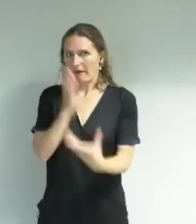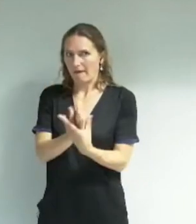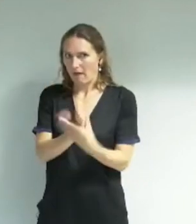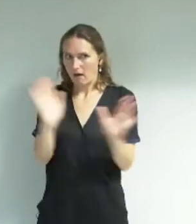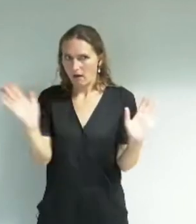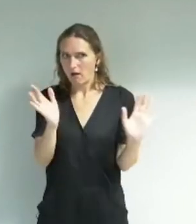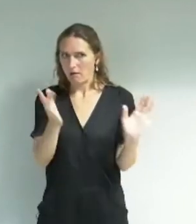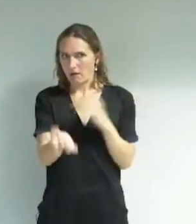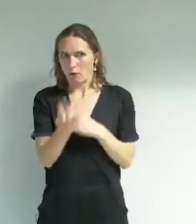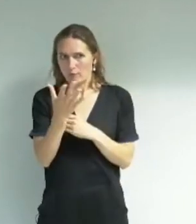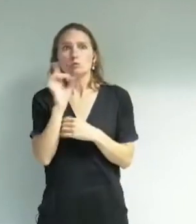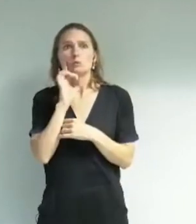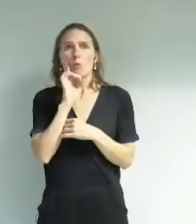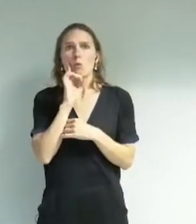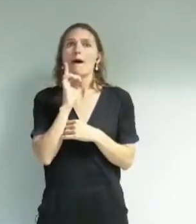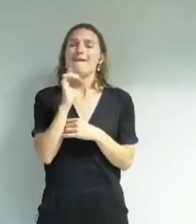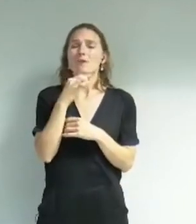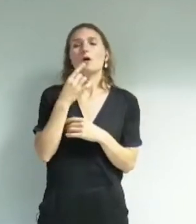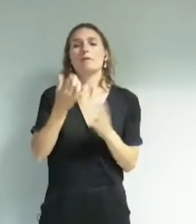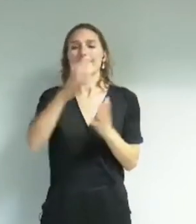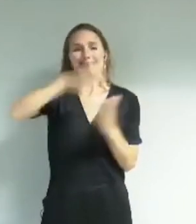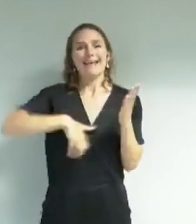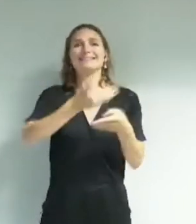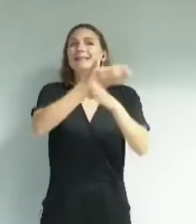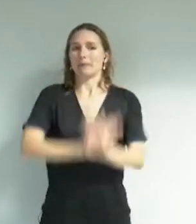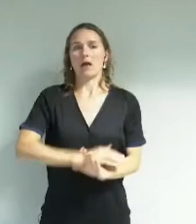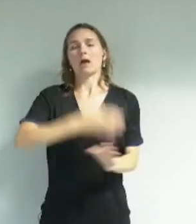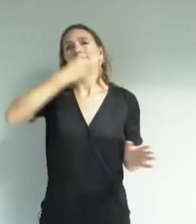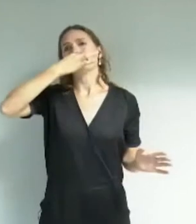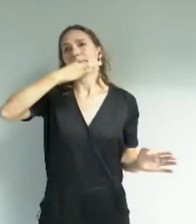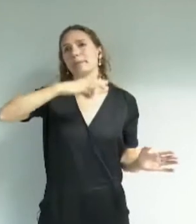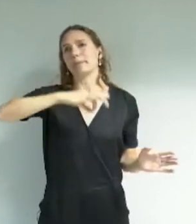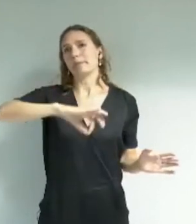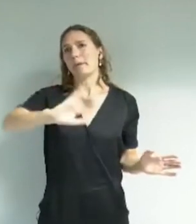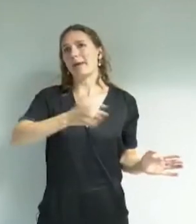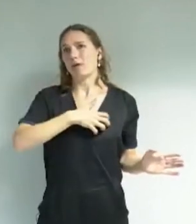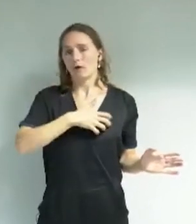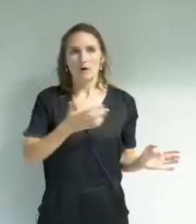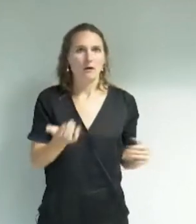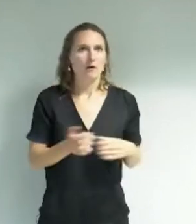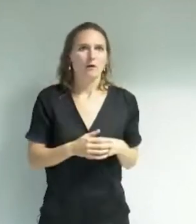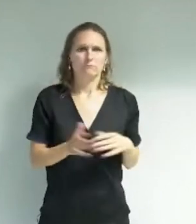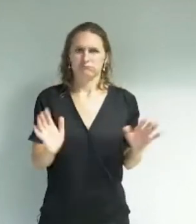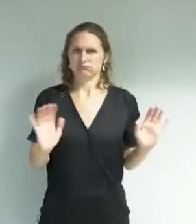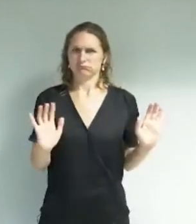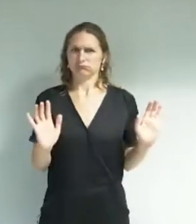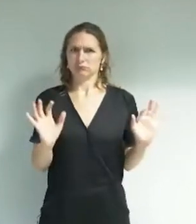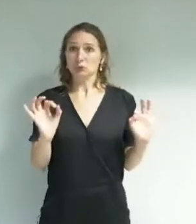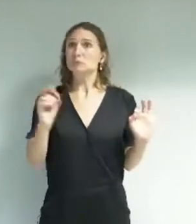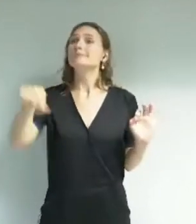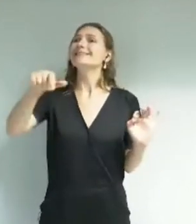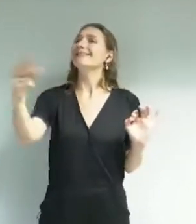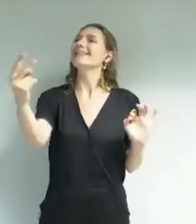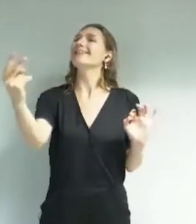refuser parce qu'on voulait lui faire réciter ce que vous aviez en tête. Et d'ailleurs, je dois souligner que ceux qui se sont